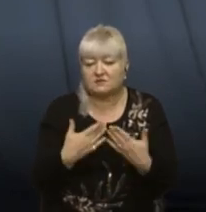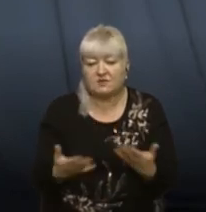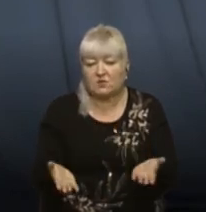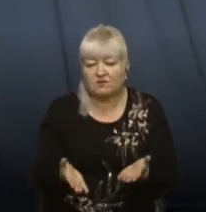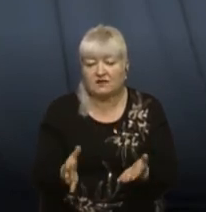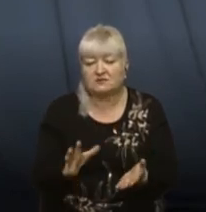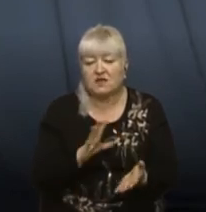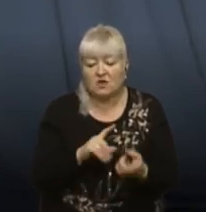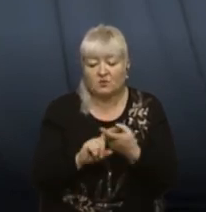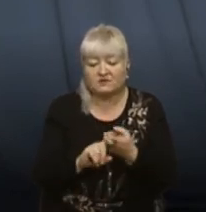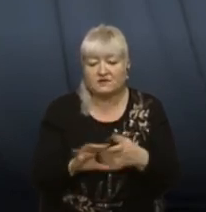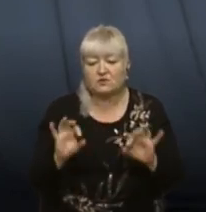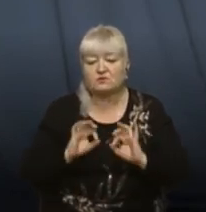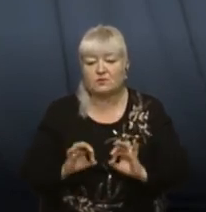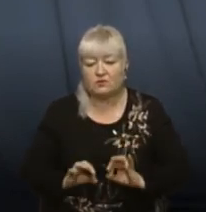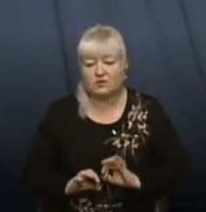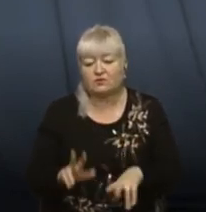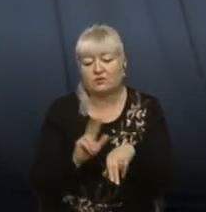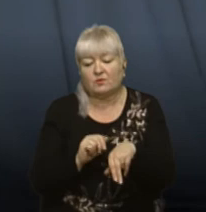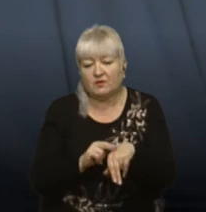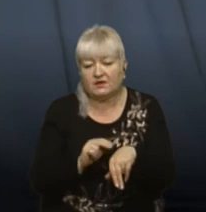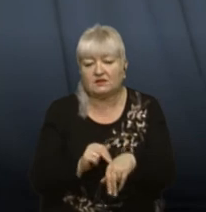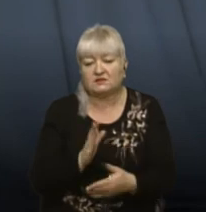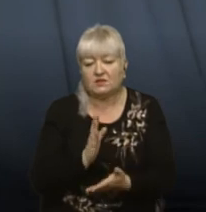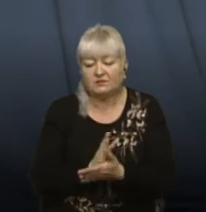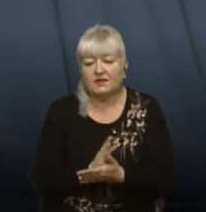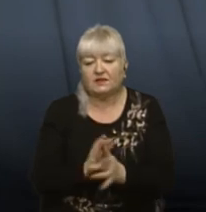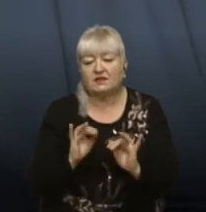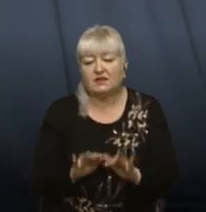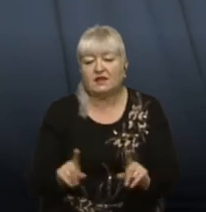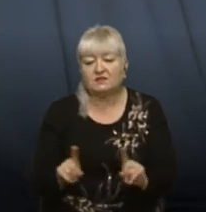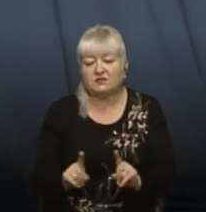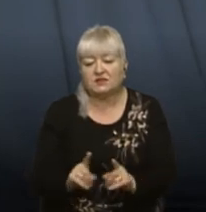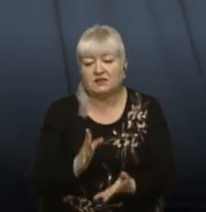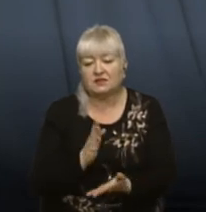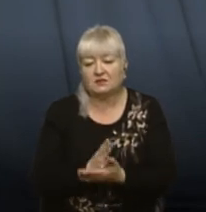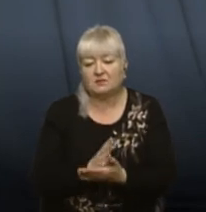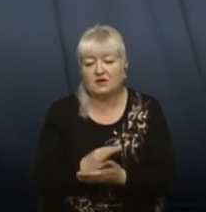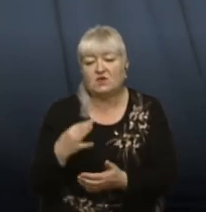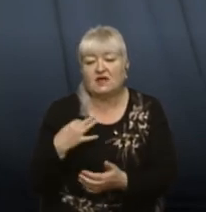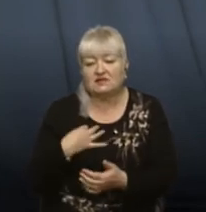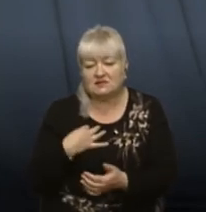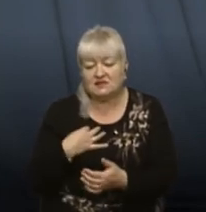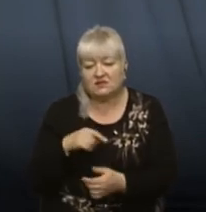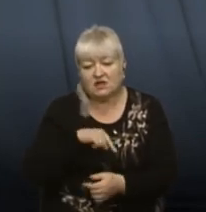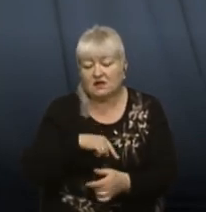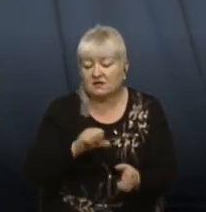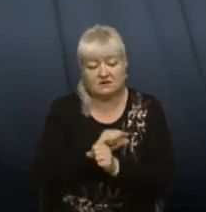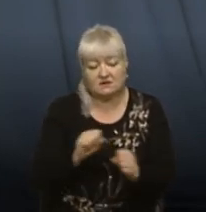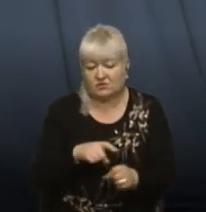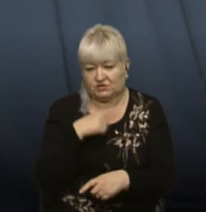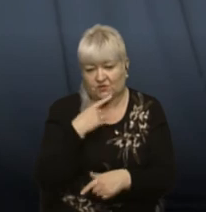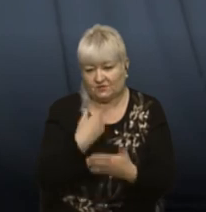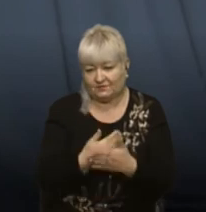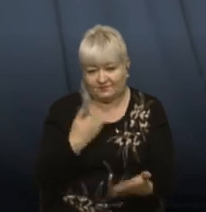прокуратурою в цей час, з поліцією. Є певні речі, які мають слідчий характер, я тут їх не можу говорити. Більше